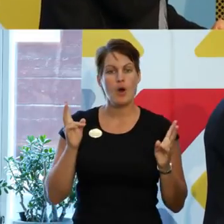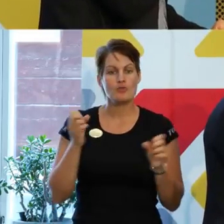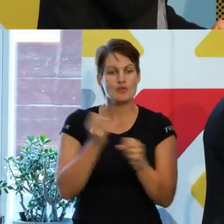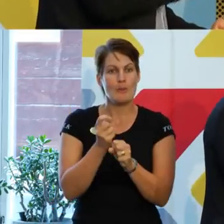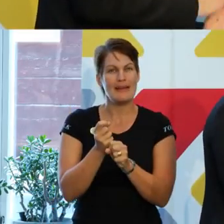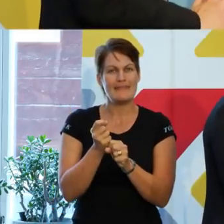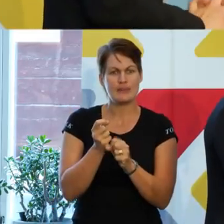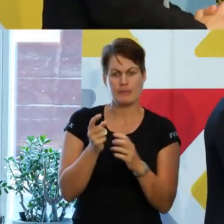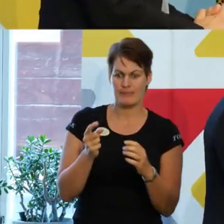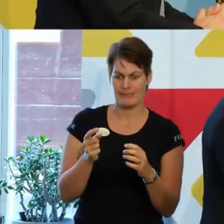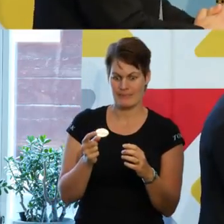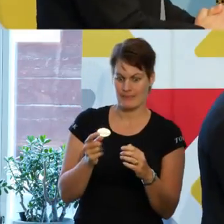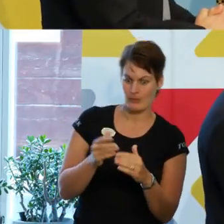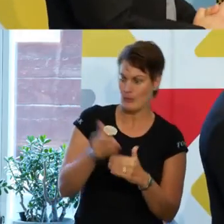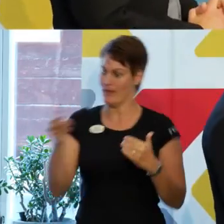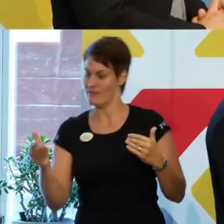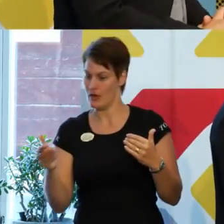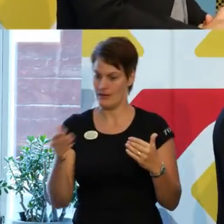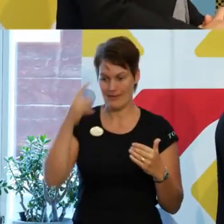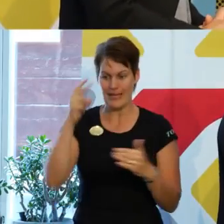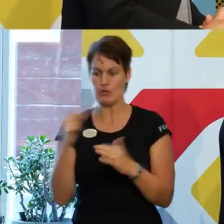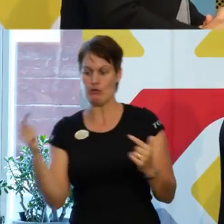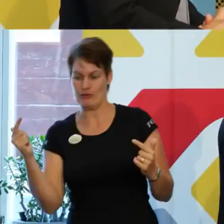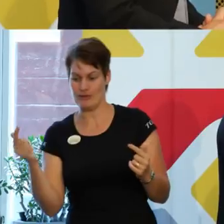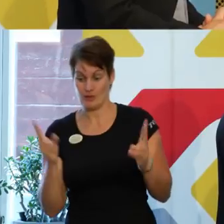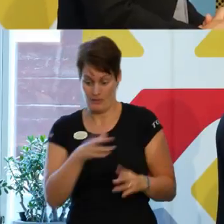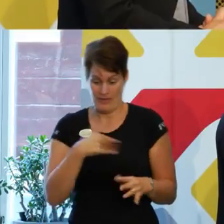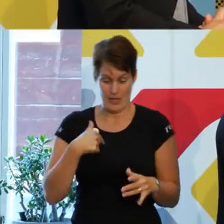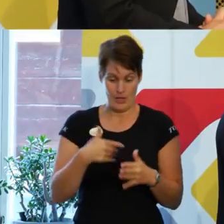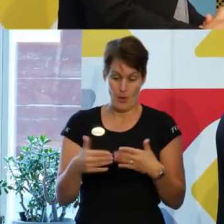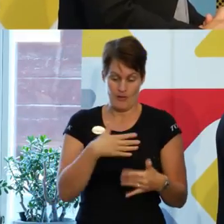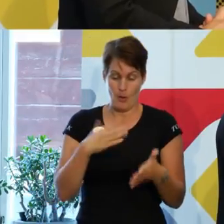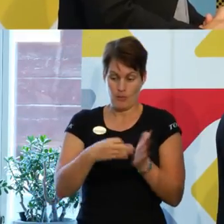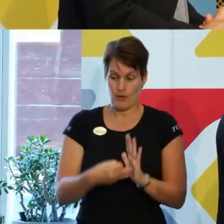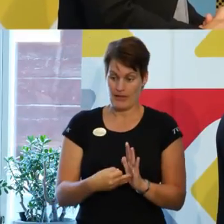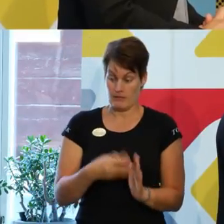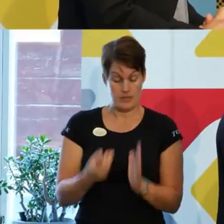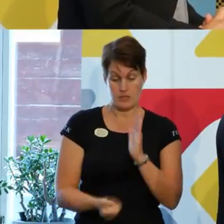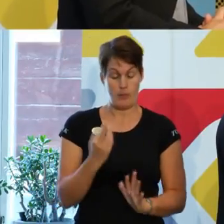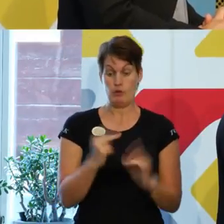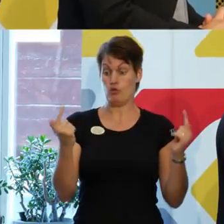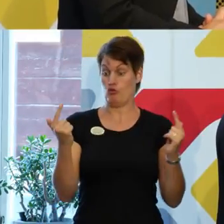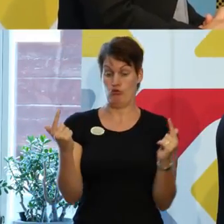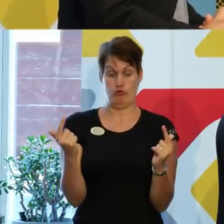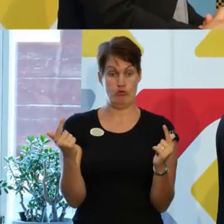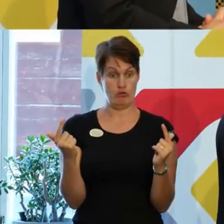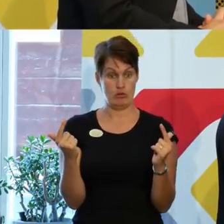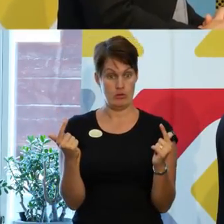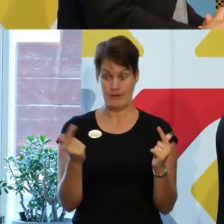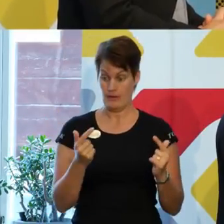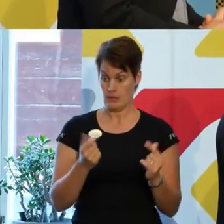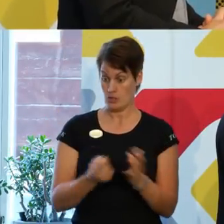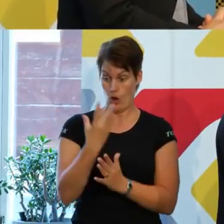boxen. att så som vi gjorde i det projektet, att vi skapade någonting helt nytt. Ett helt nytt, en ny